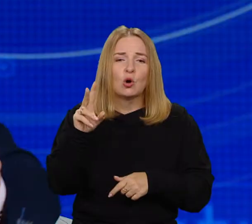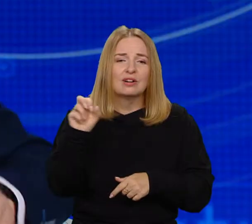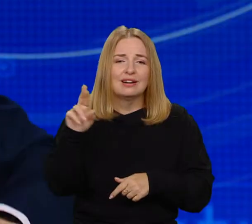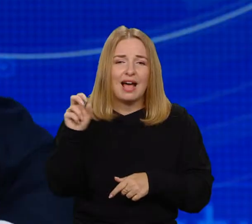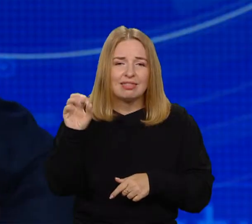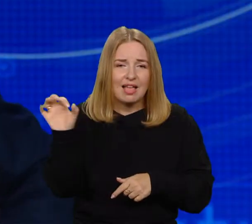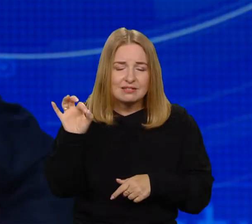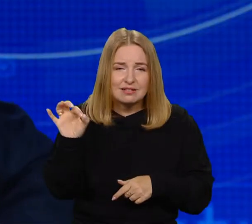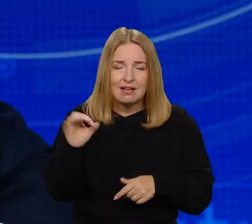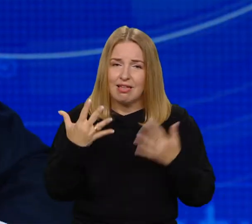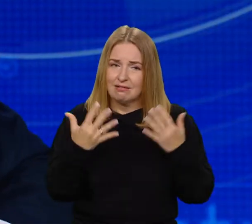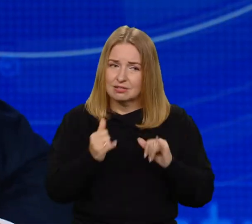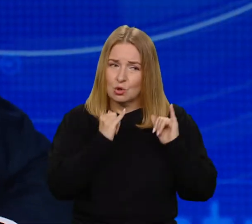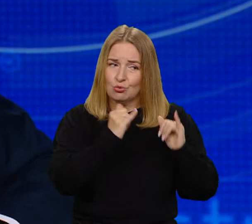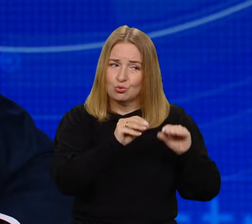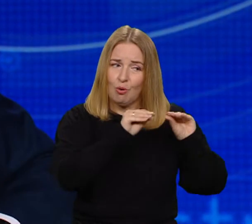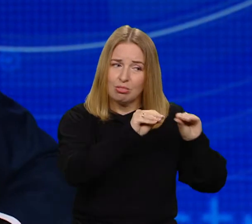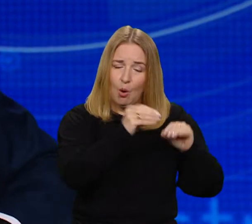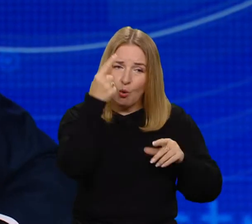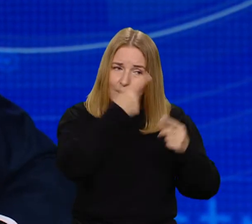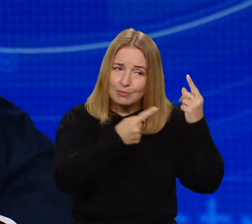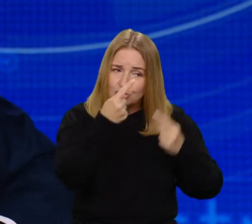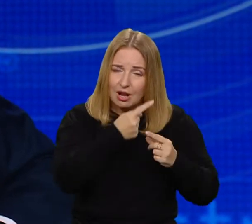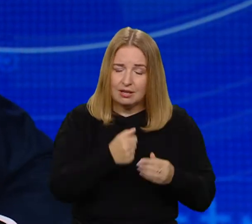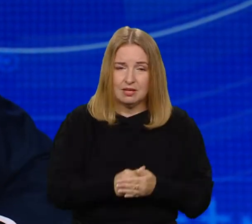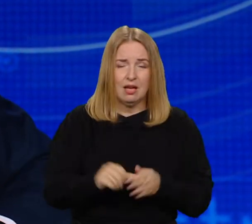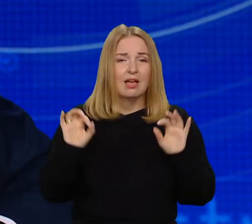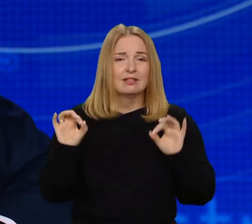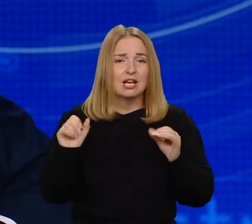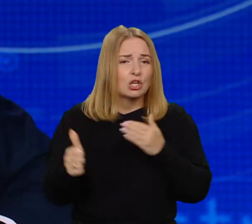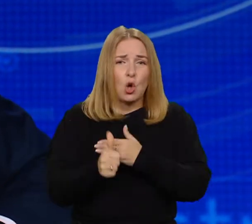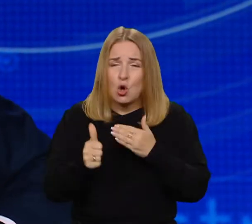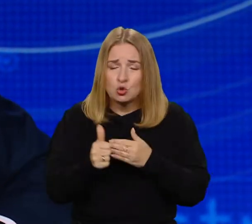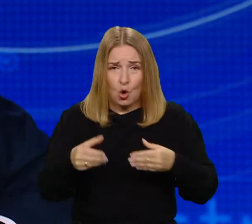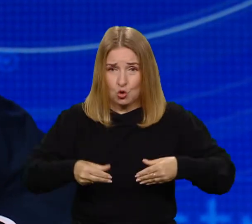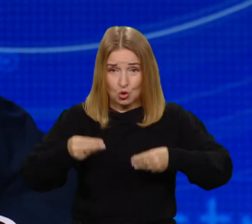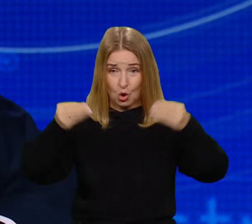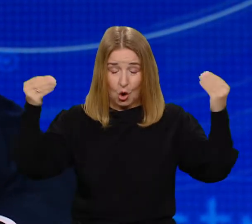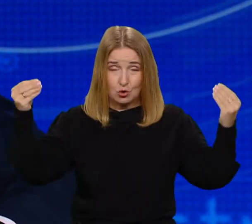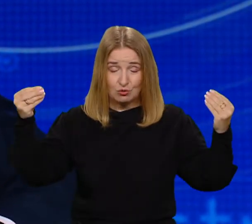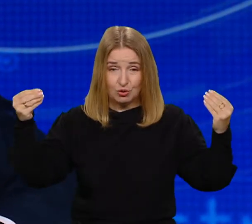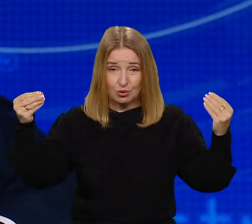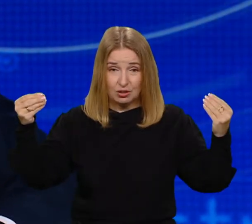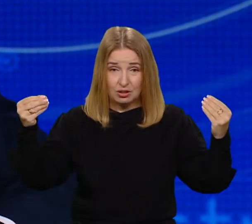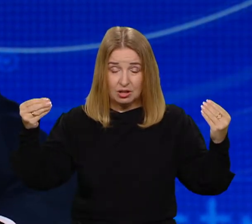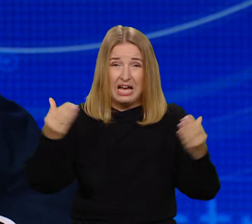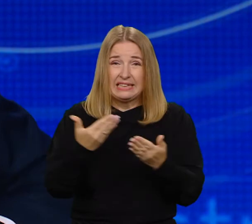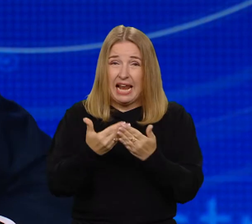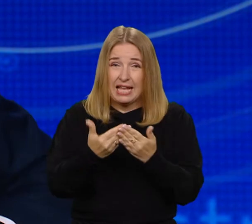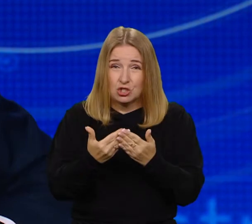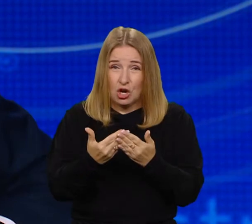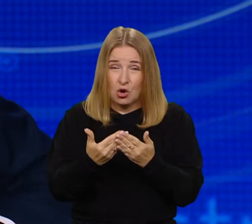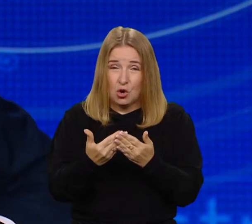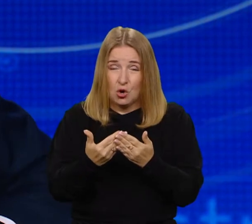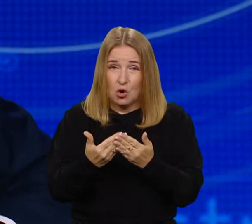przede wszystkim myśleć. Co to znaczy rozwój? Co to znaczy rozwijać się? To znaczy widzieć i